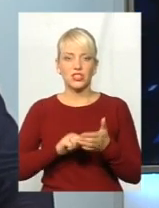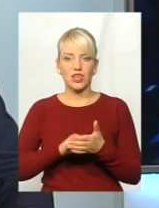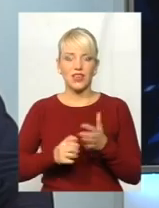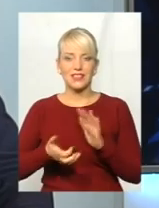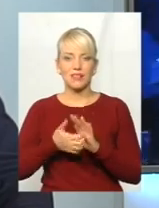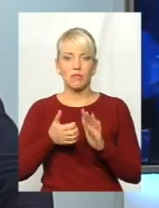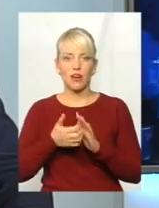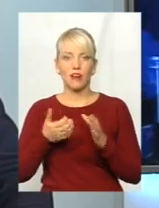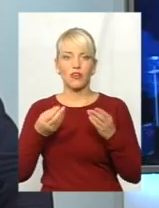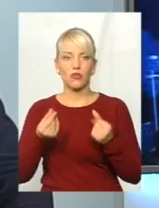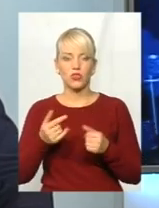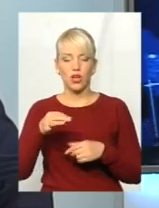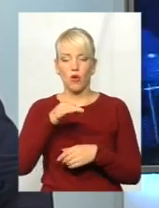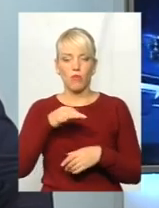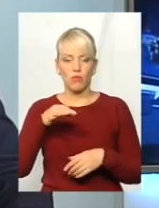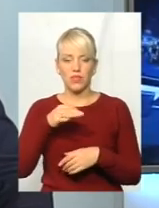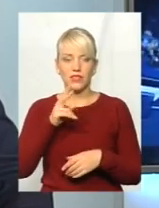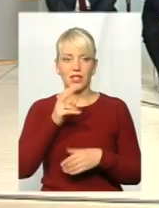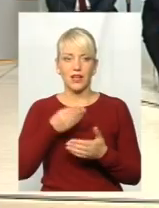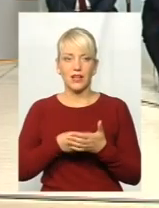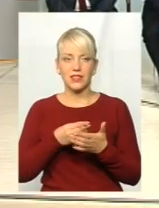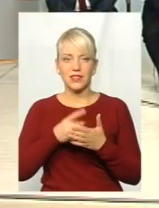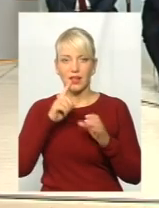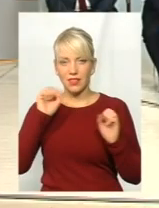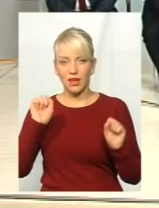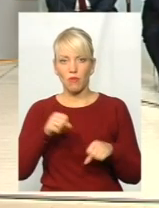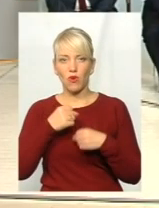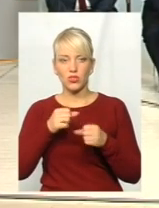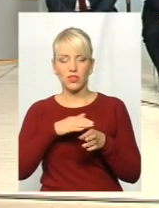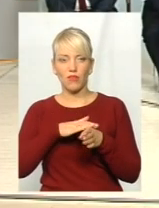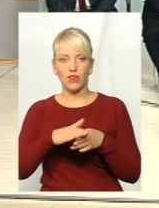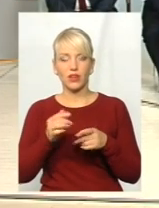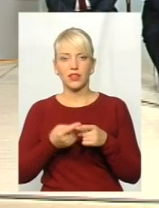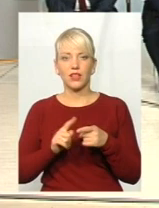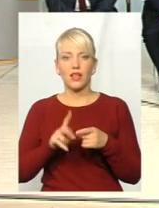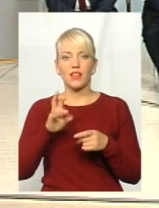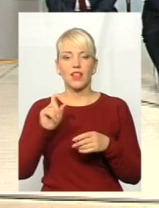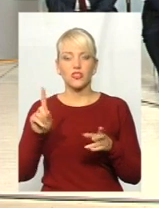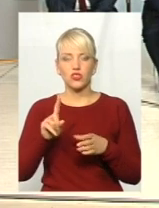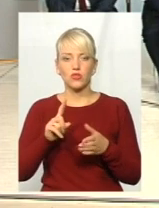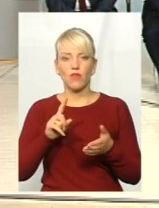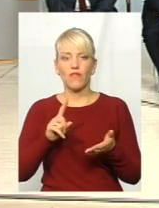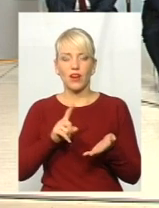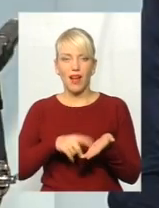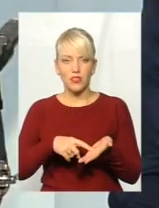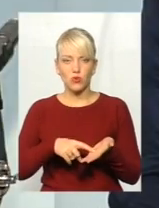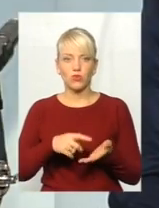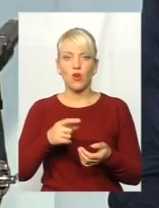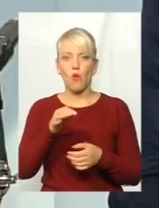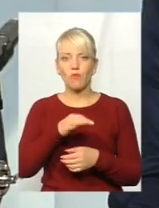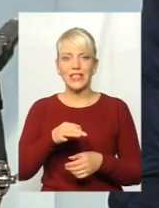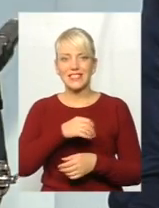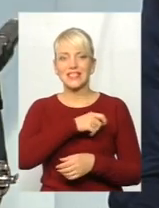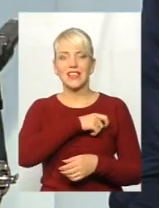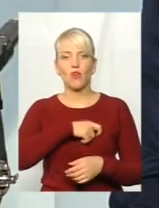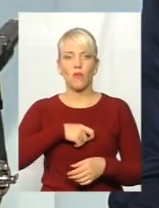обласній казні неможливо виконати те, на що вказують обласні обранці? Частково